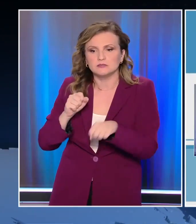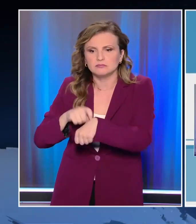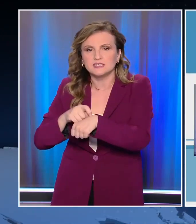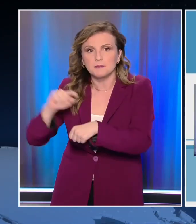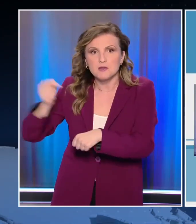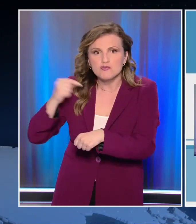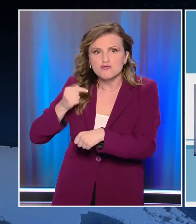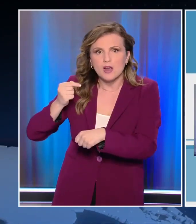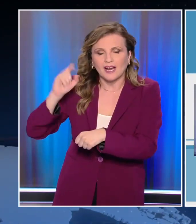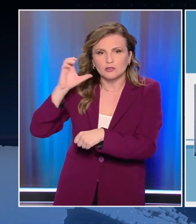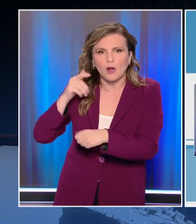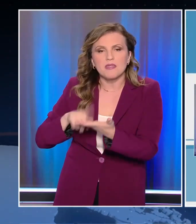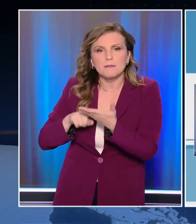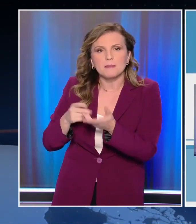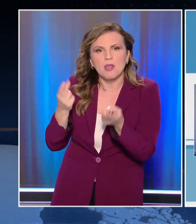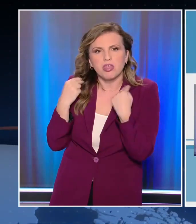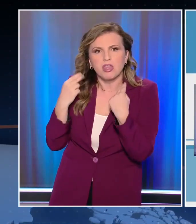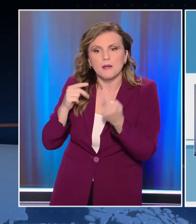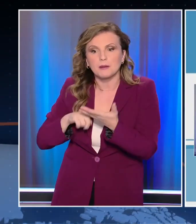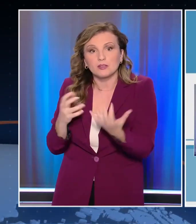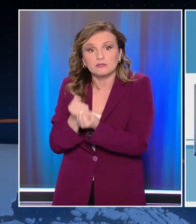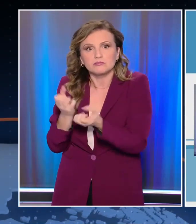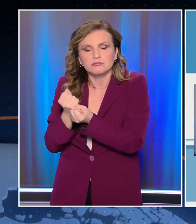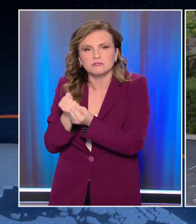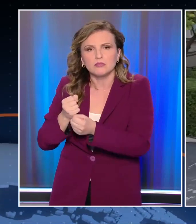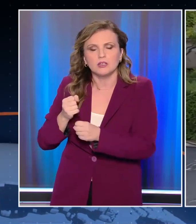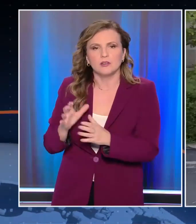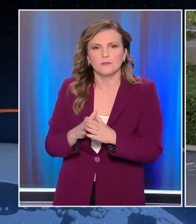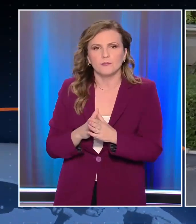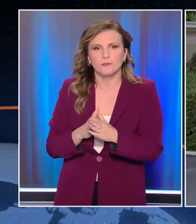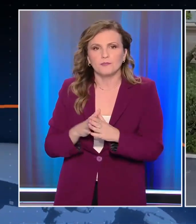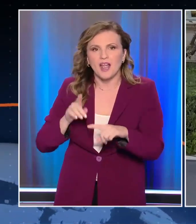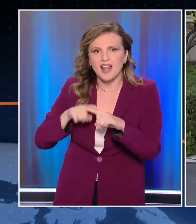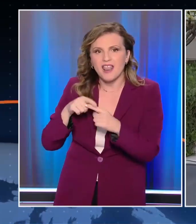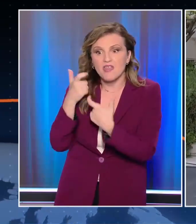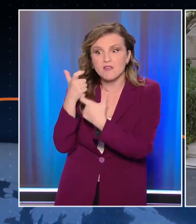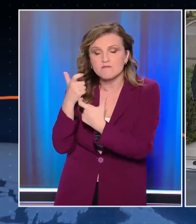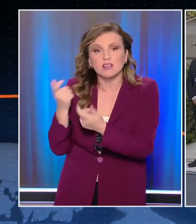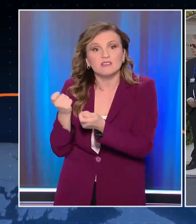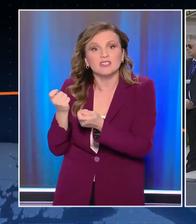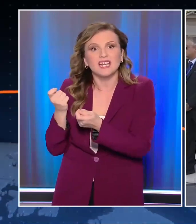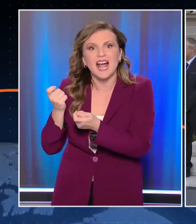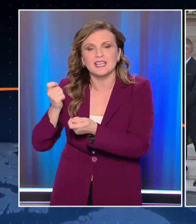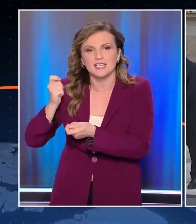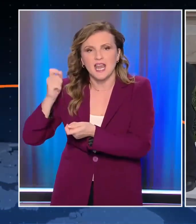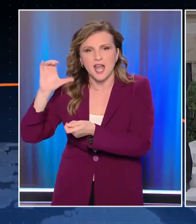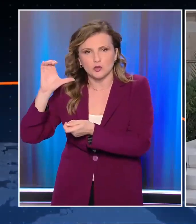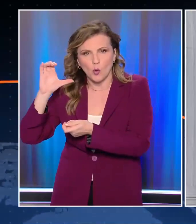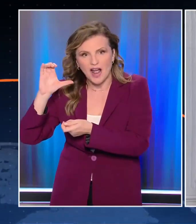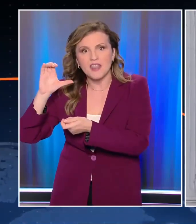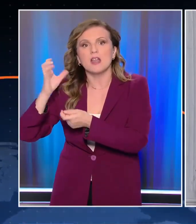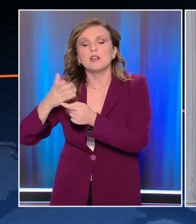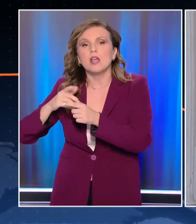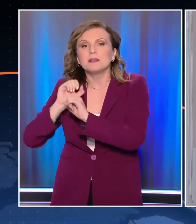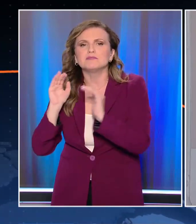το επεισόδιο, είναι αυτό που λέω και στα μικρά γενέα, να μπορούμε να τα κερδίσουμε αυτά τα μικρά επεισόδια. Η Αθήνα παρατηρεί τις εξελίξεις στη γετονική χώρα με απόλυτη ψυχρεμία,